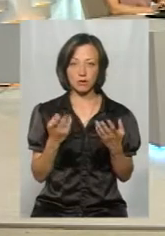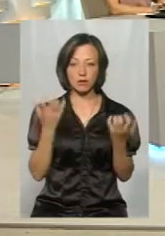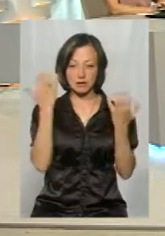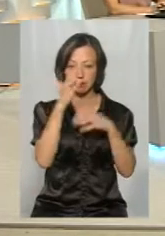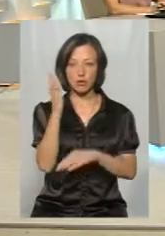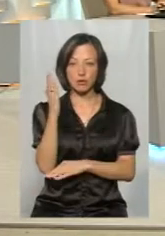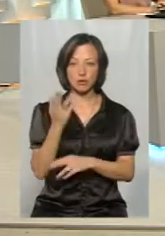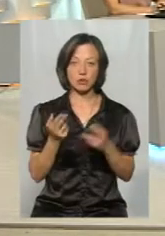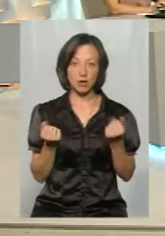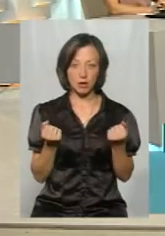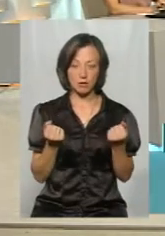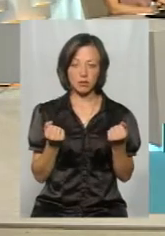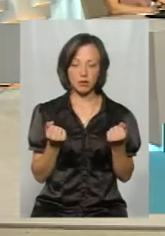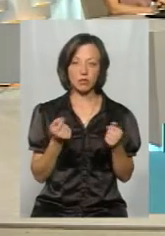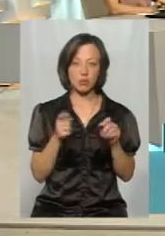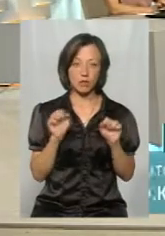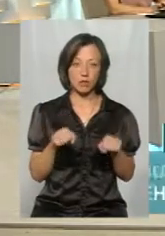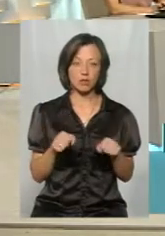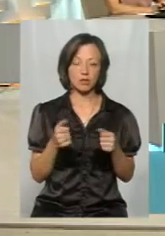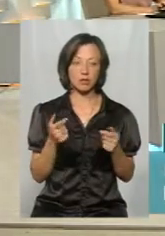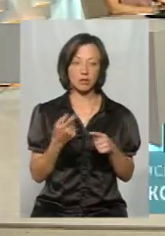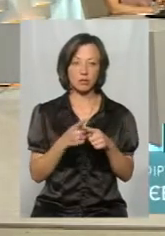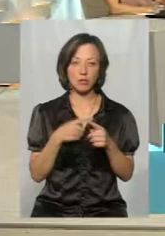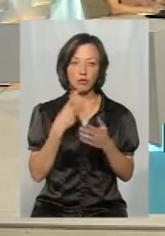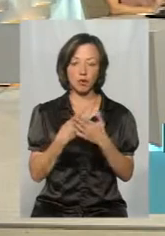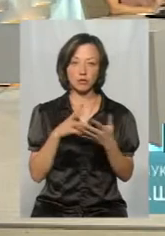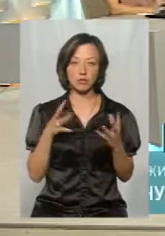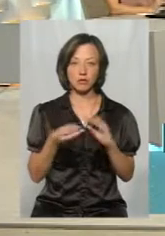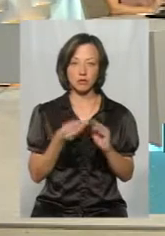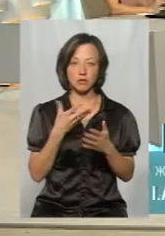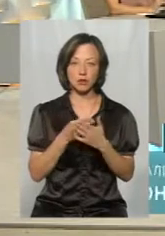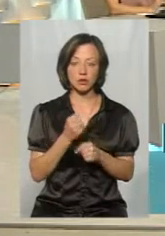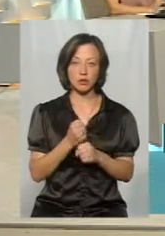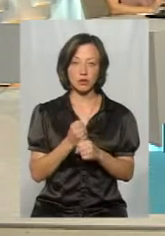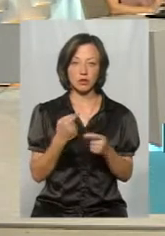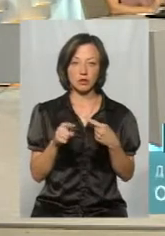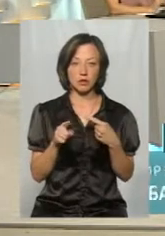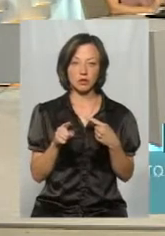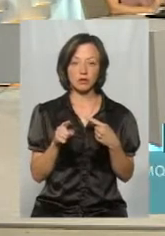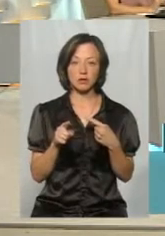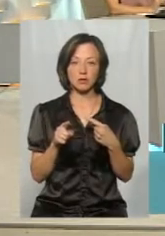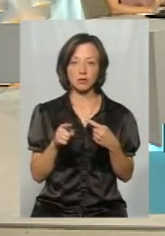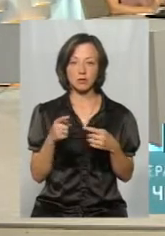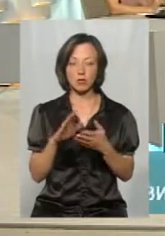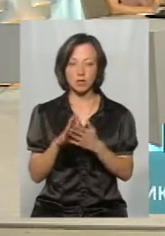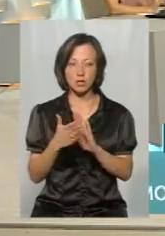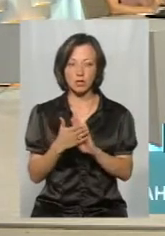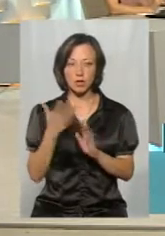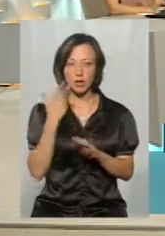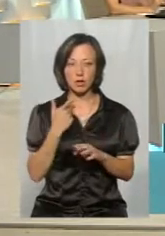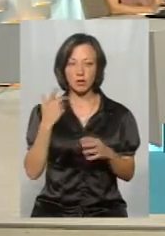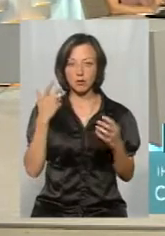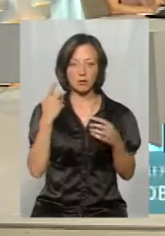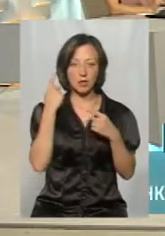голосують, то можна тоді показувати результат своєї роботи. Інша кардинально протилежна позиція, коли ти